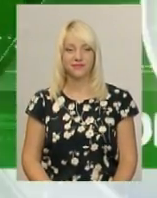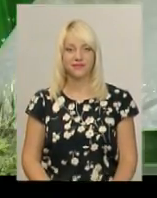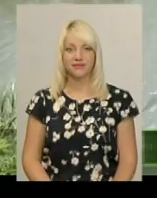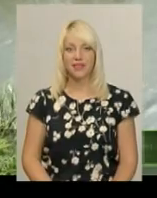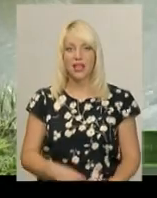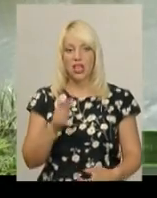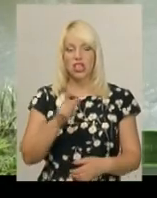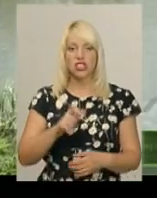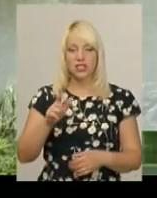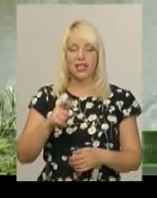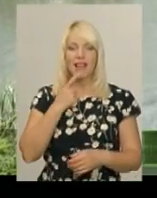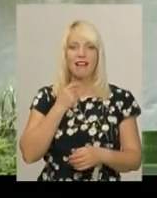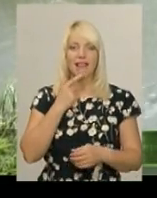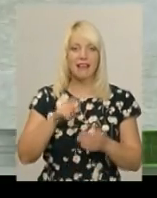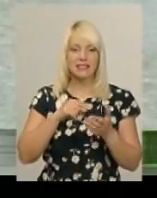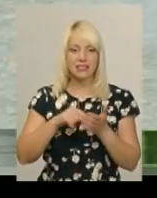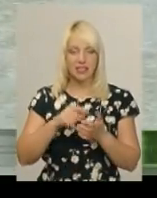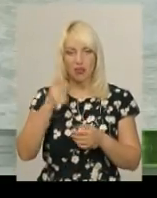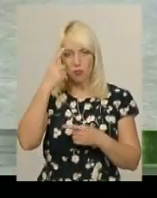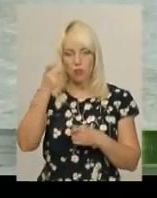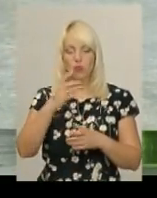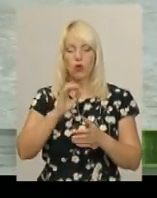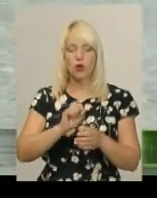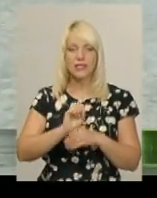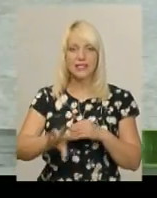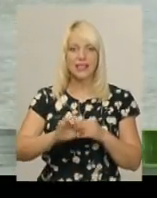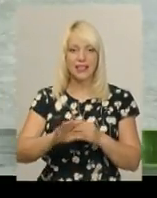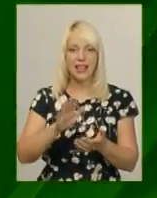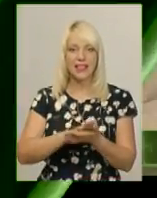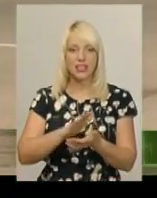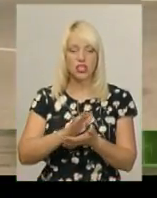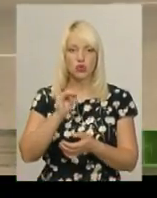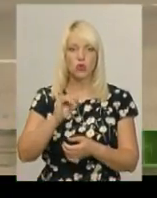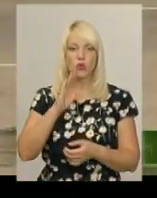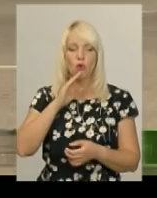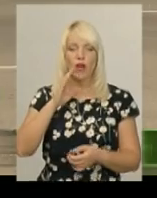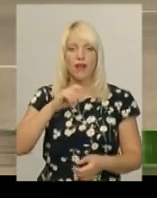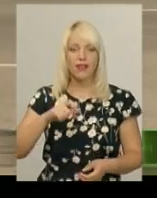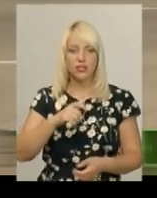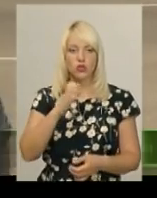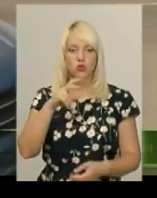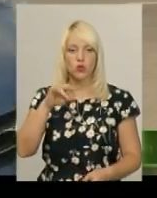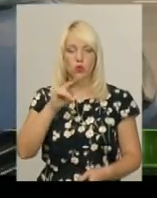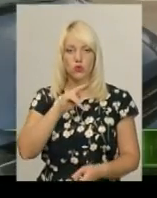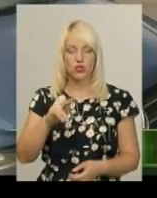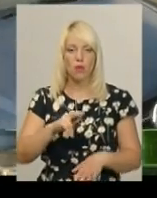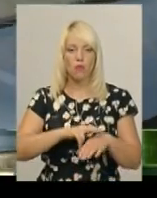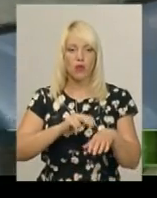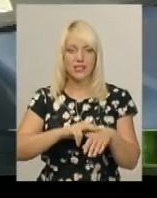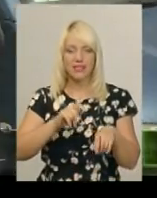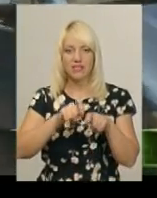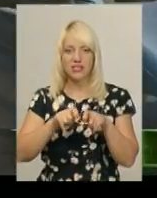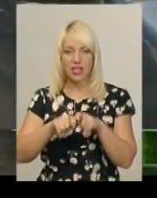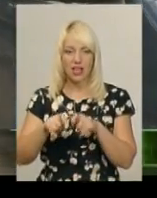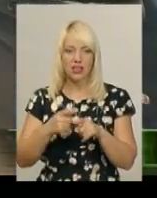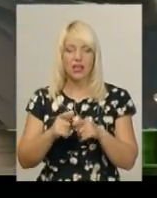Жителі Красилова повідомили про скидання нечистот у річку Случ. Поліцейські з фіскалами під час рейду у Хмельницькому виявляли